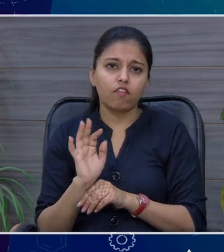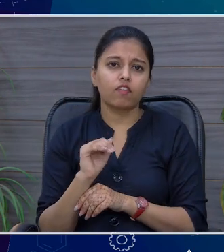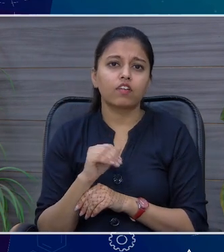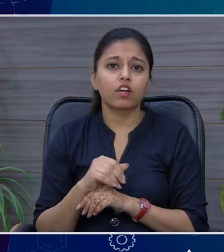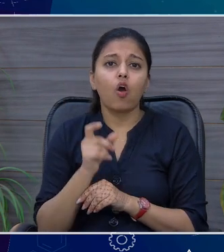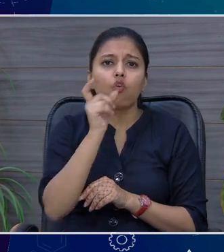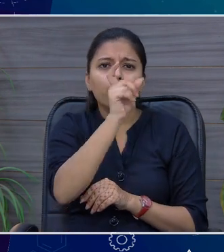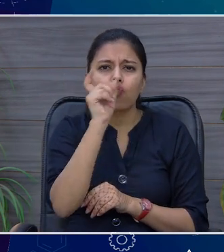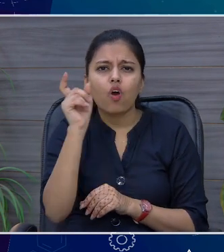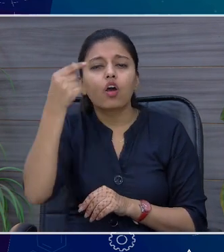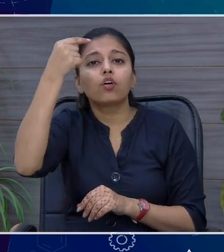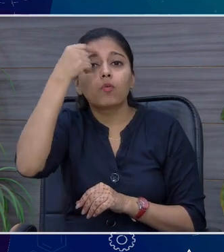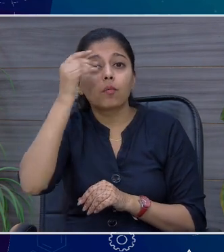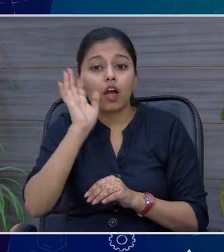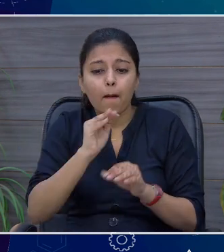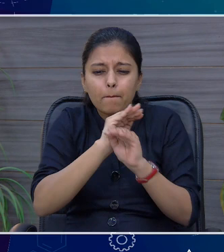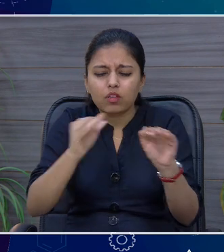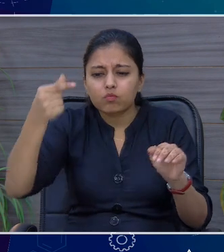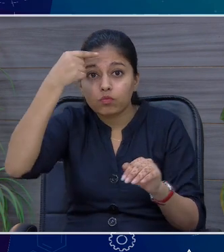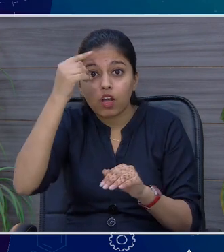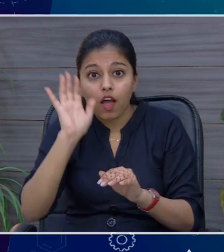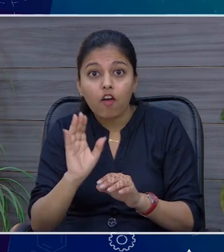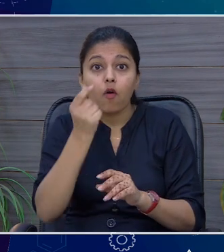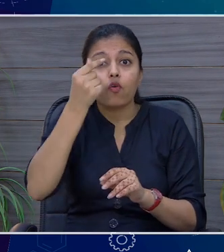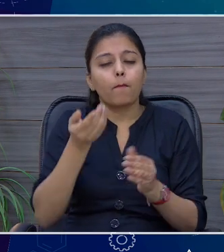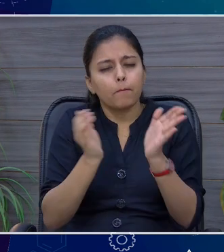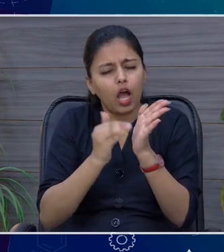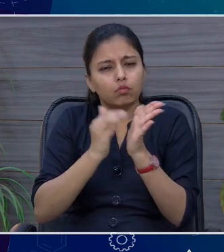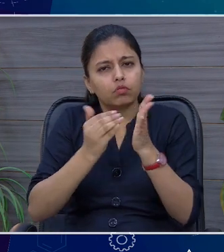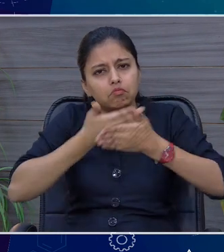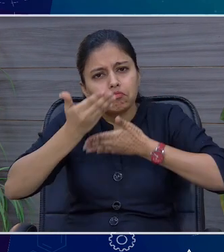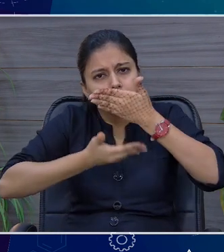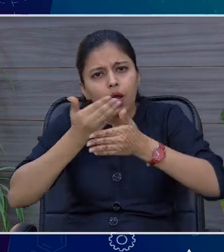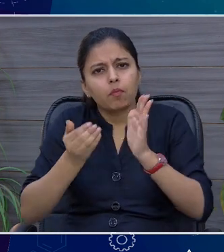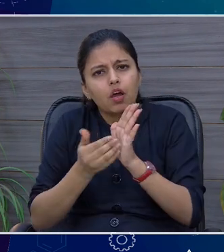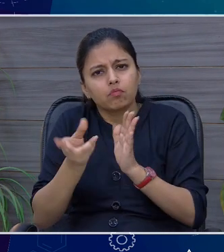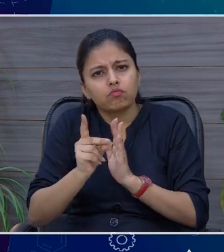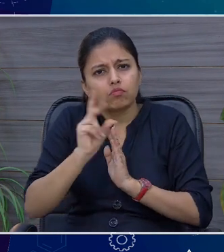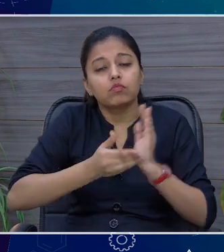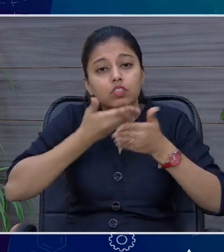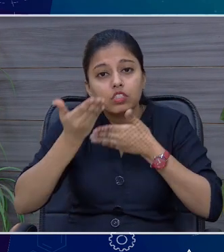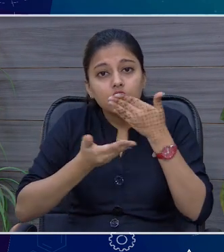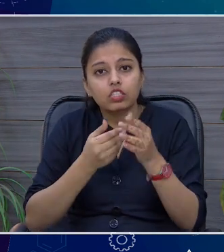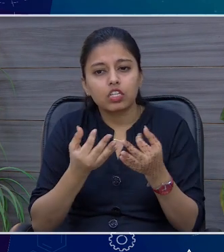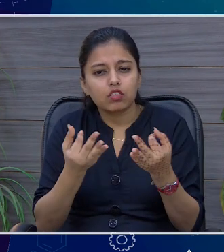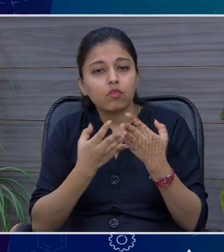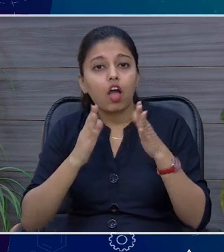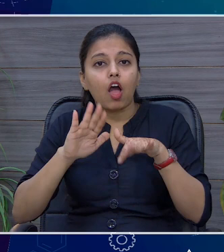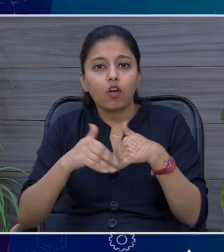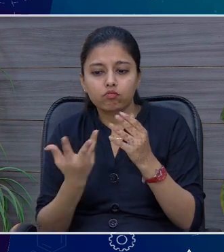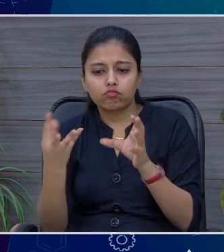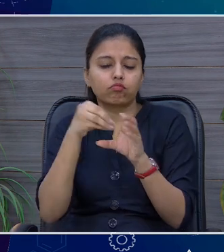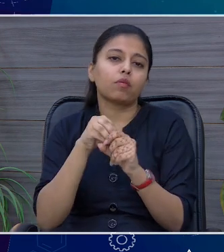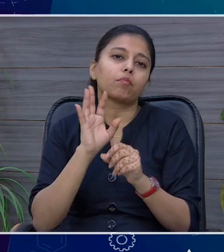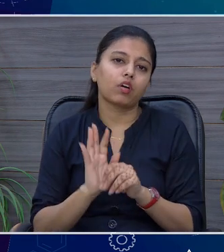words के साथ लोगों को problem है, बच्चों को problem है, उन words की repetition करवाई जाए, creative learning को, intellectual learning को थोड़ा सा incorporate किया जाए,